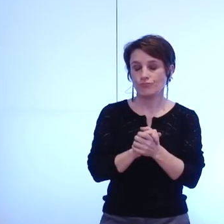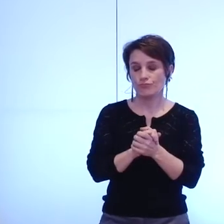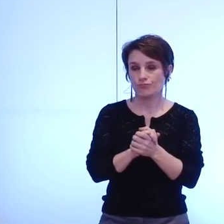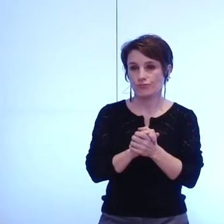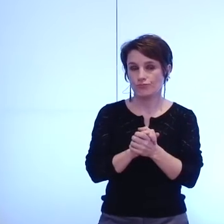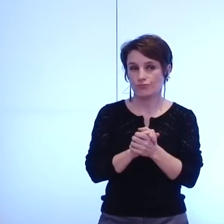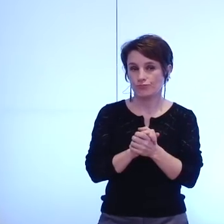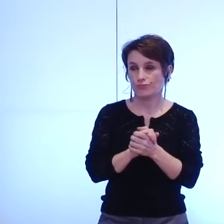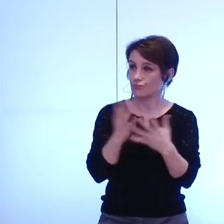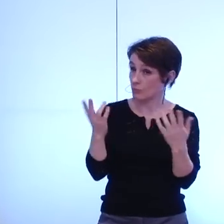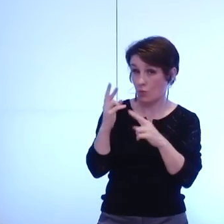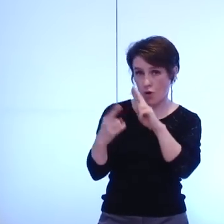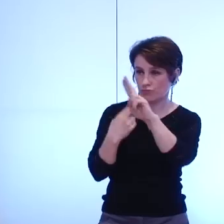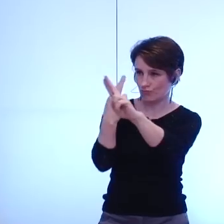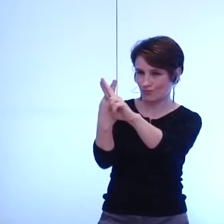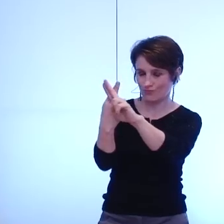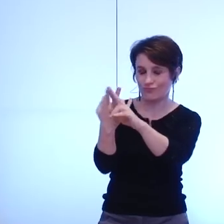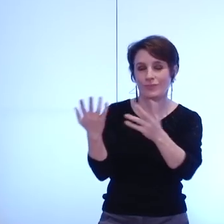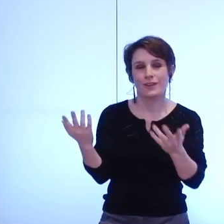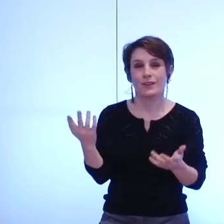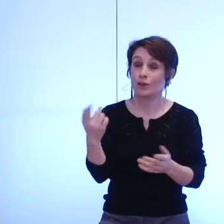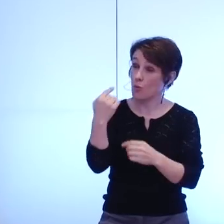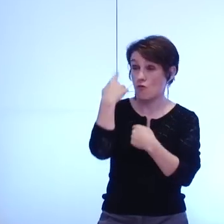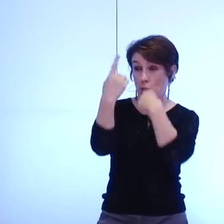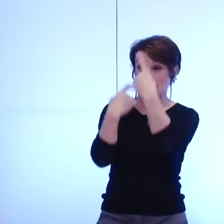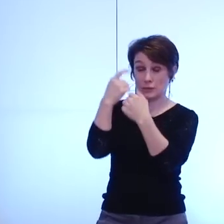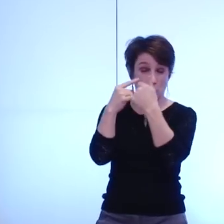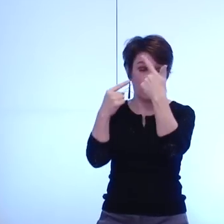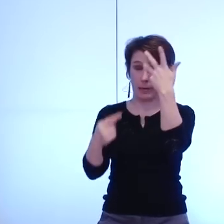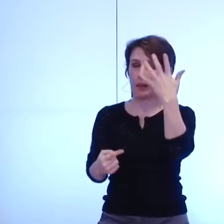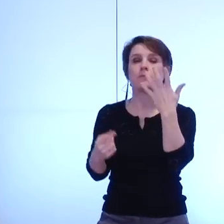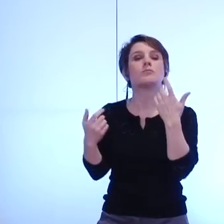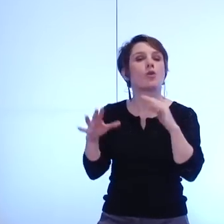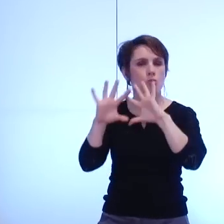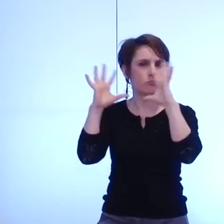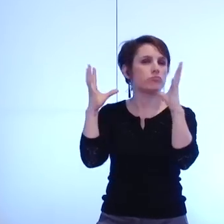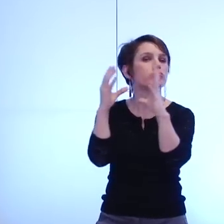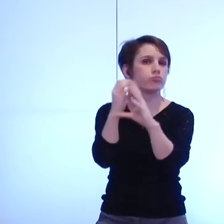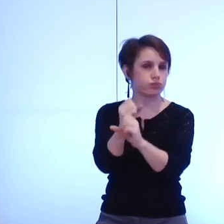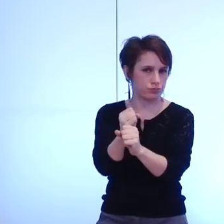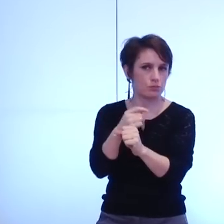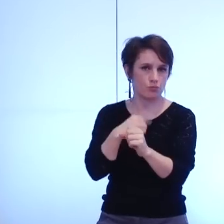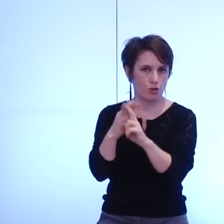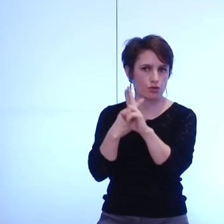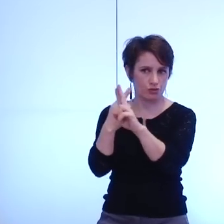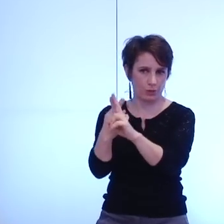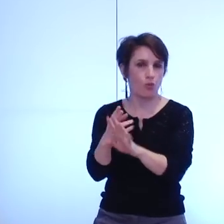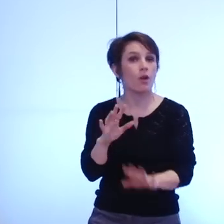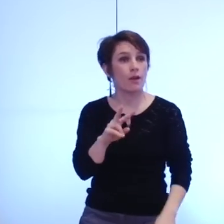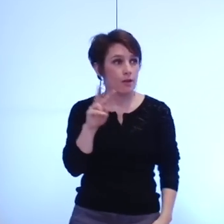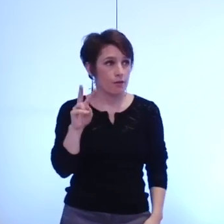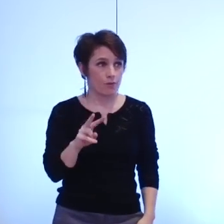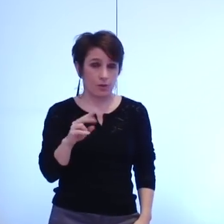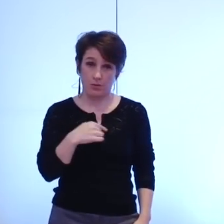puisque là encore le champ des questions est assez large mais sur le fond car nous accordons une attention